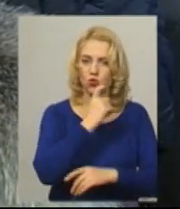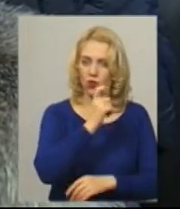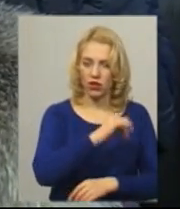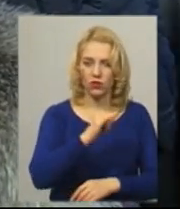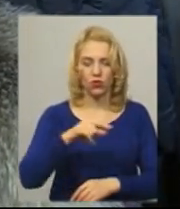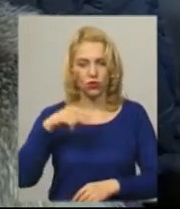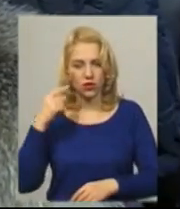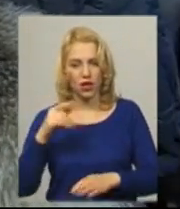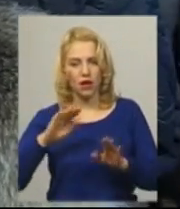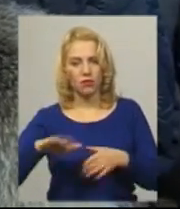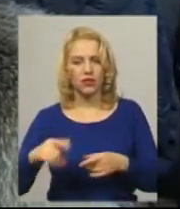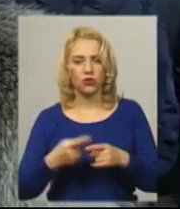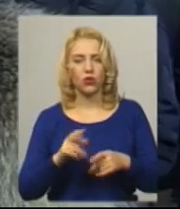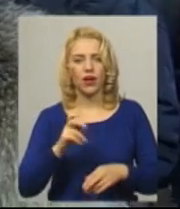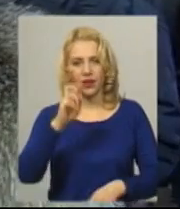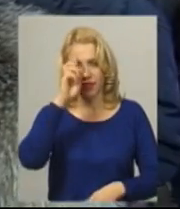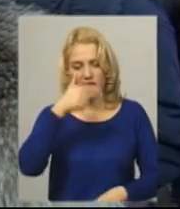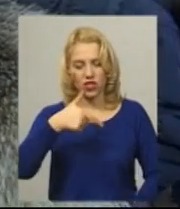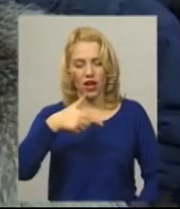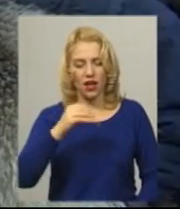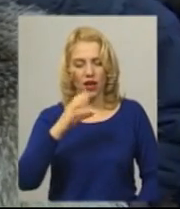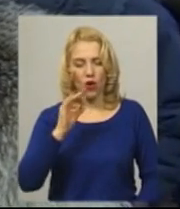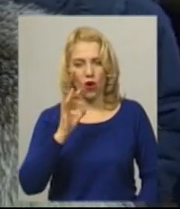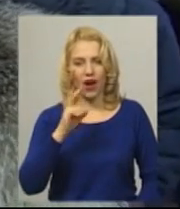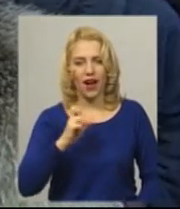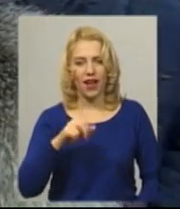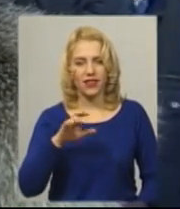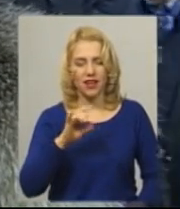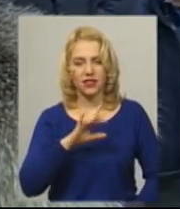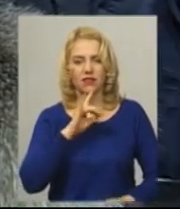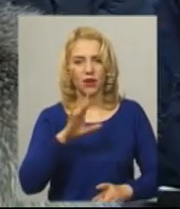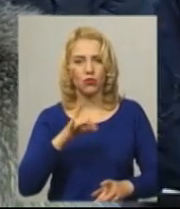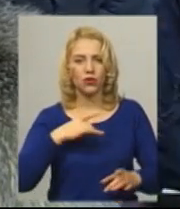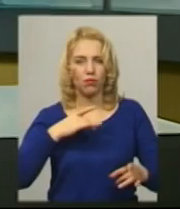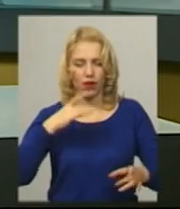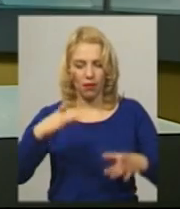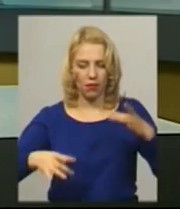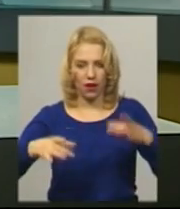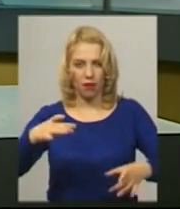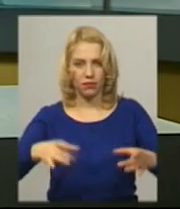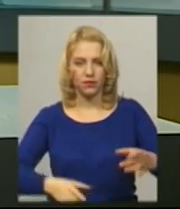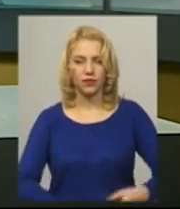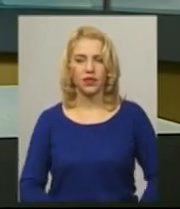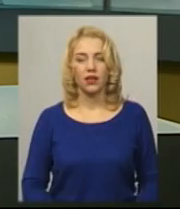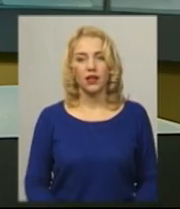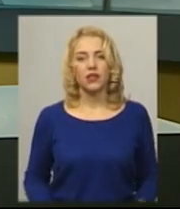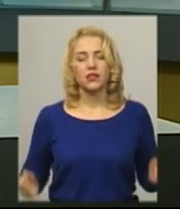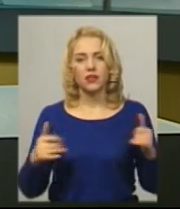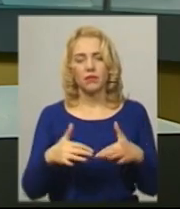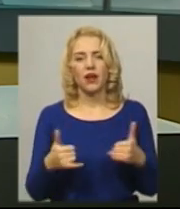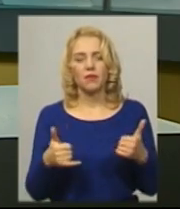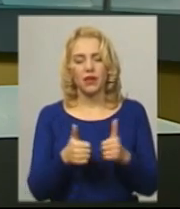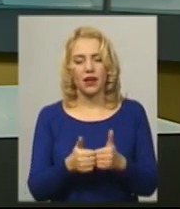після того, якщо в Держгеокадастрі не буде купу білих плям. Зібрались біля